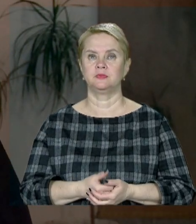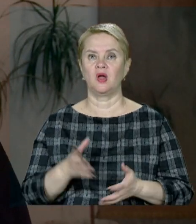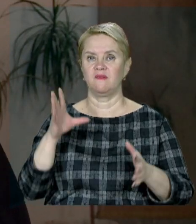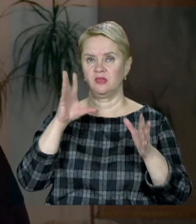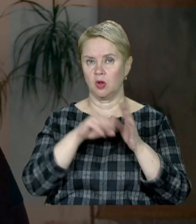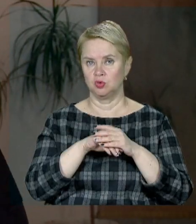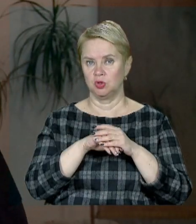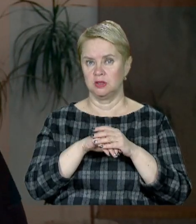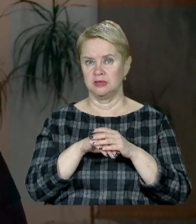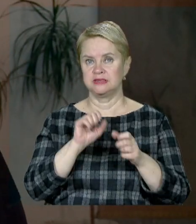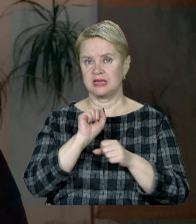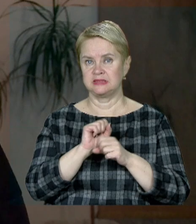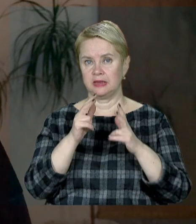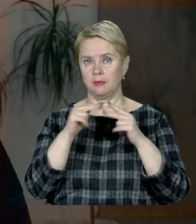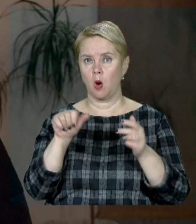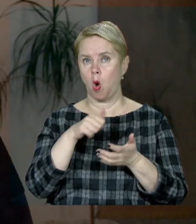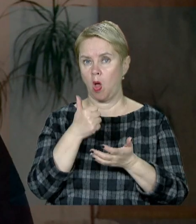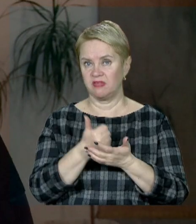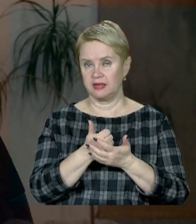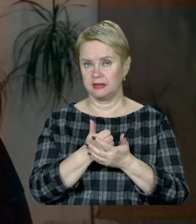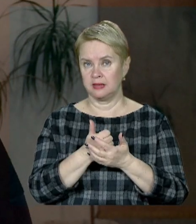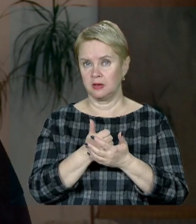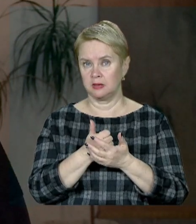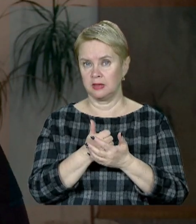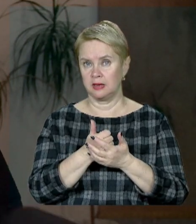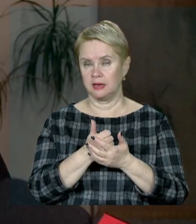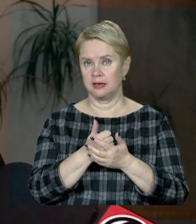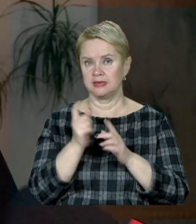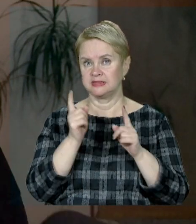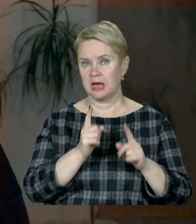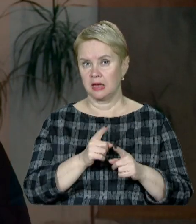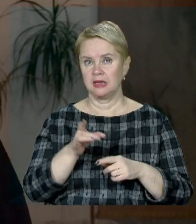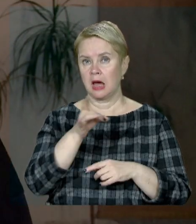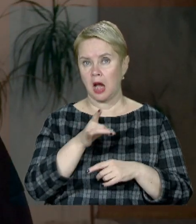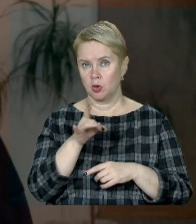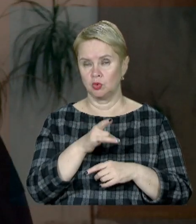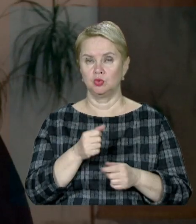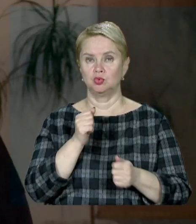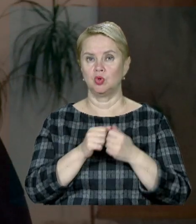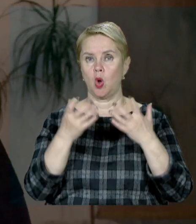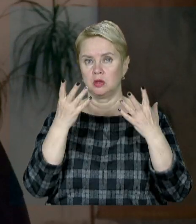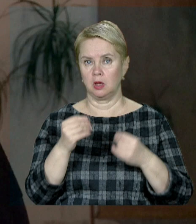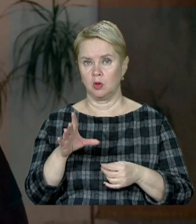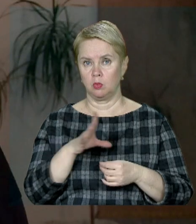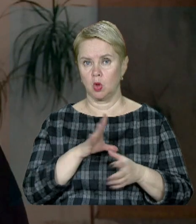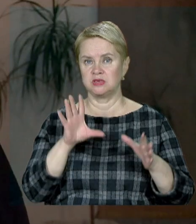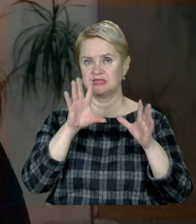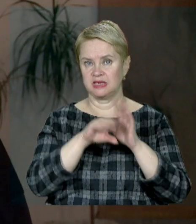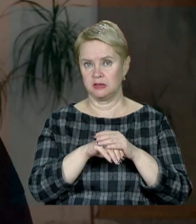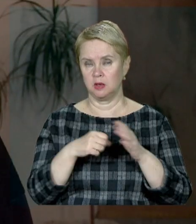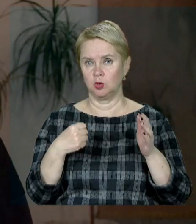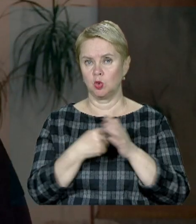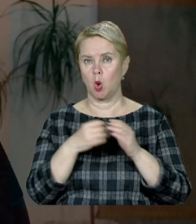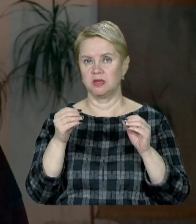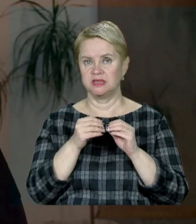числі і вокзалу станції Дніпро-Головний, до західних регіонів України. Щоденно було задіяно до